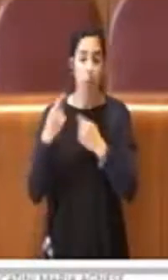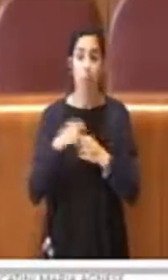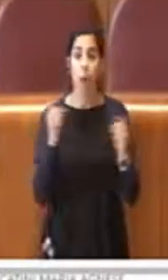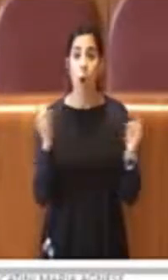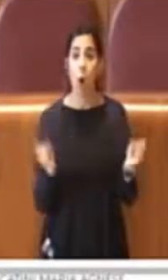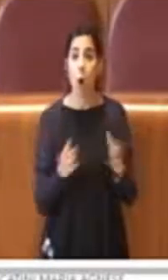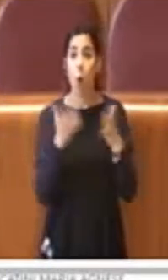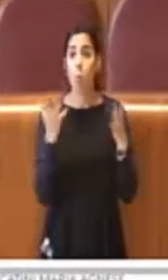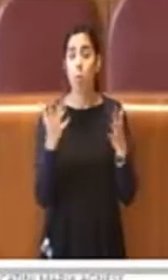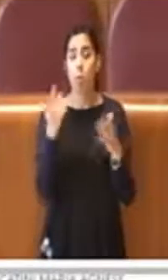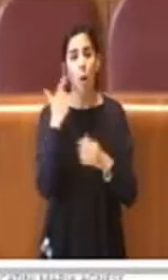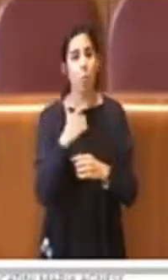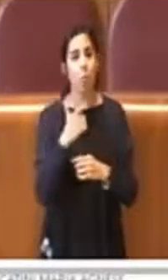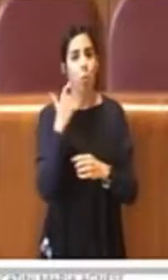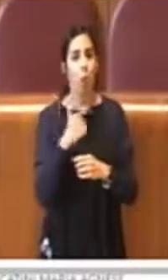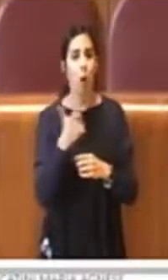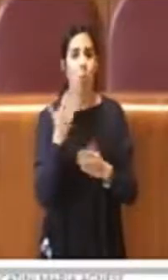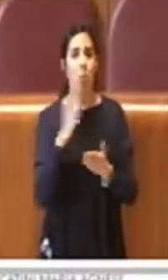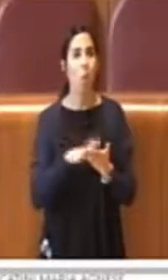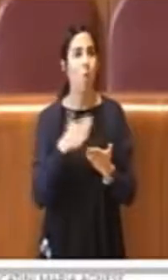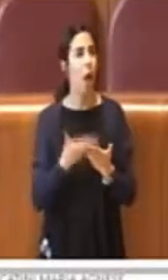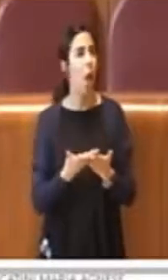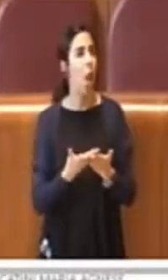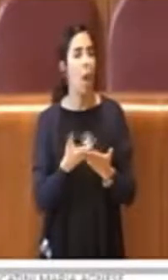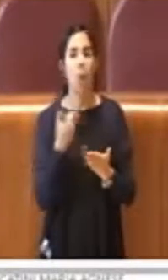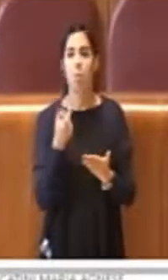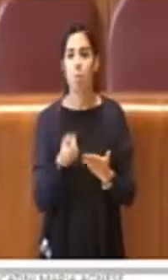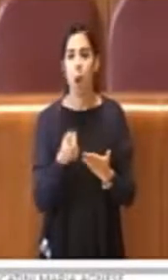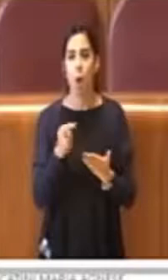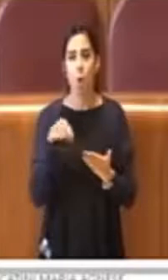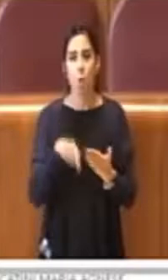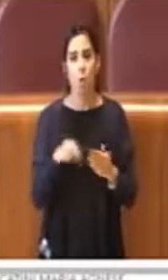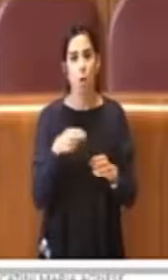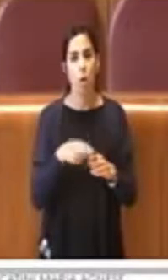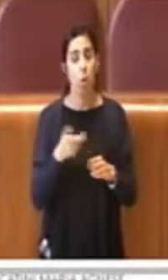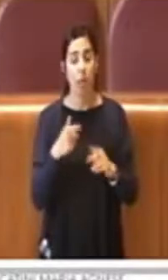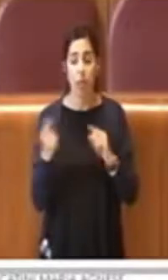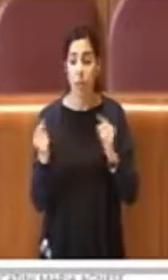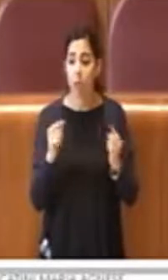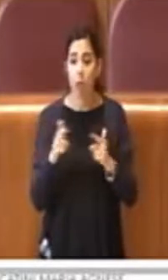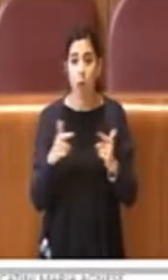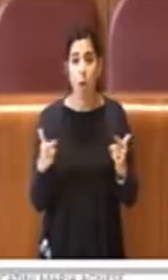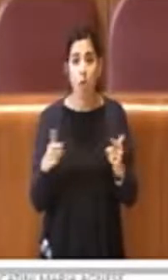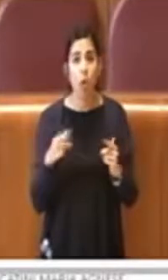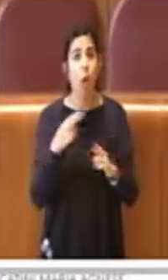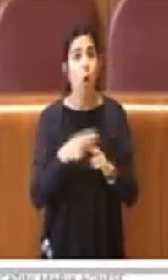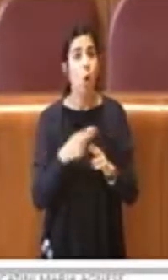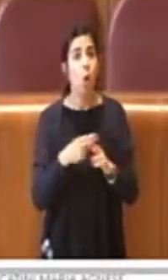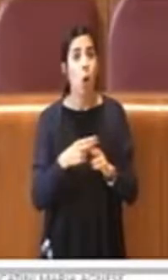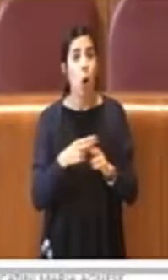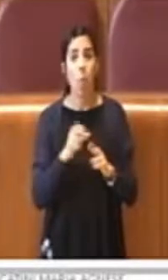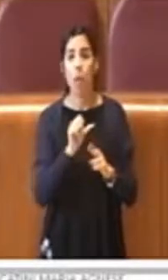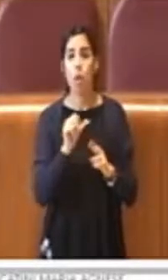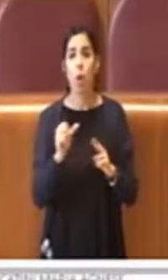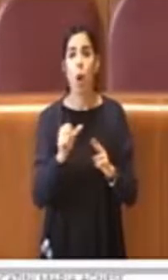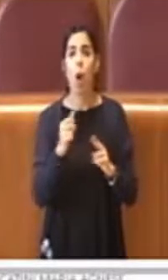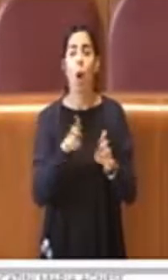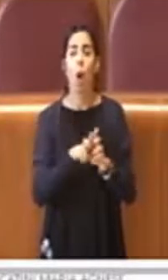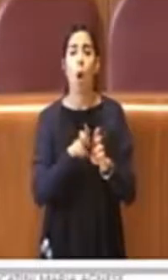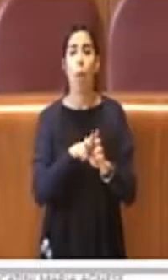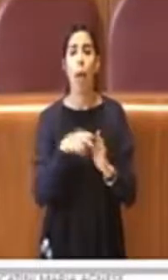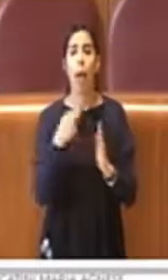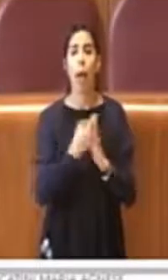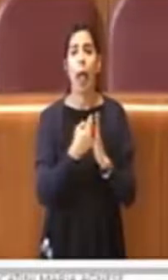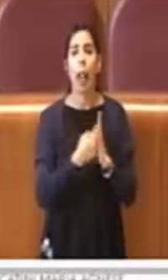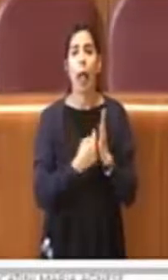un dibattito. La città di Roma ha presentato un mero elenco telefonico, una lista della